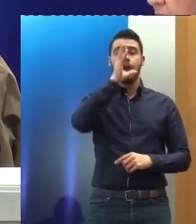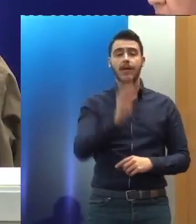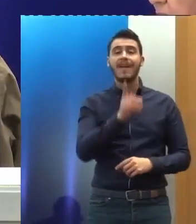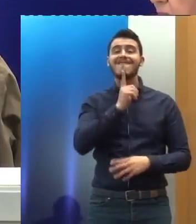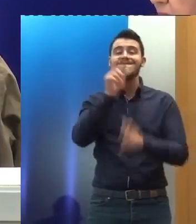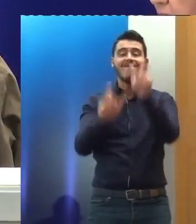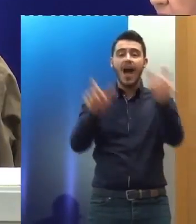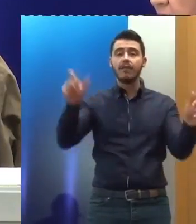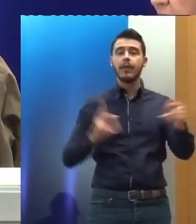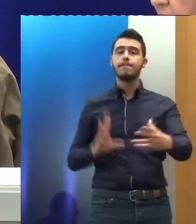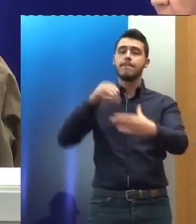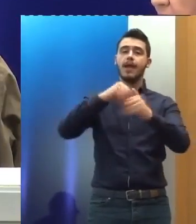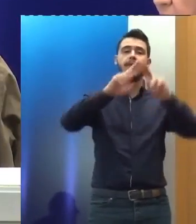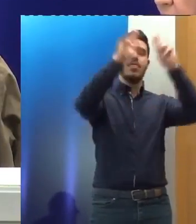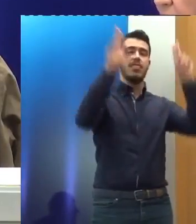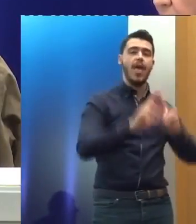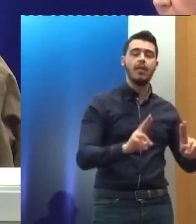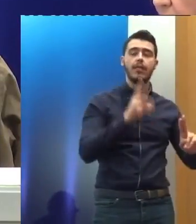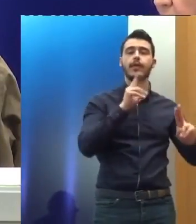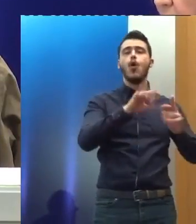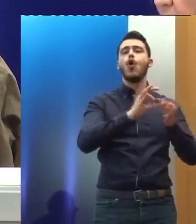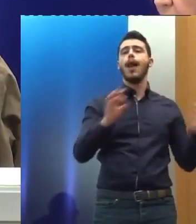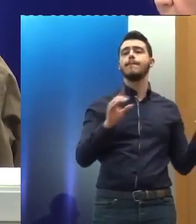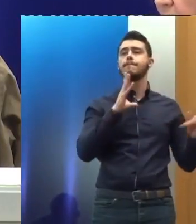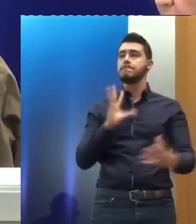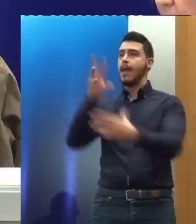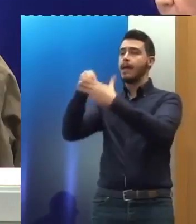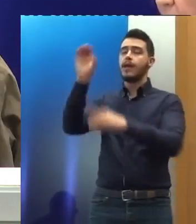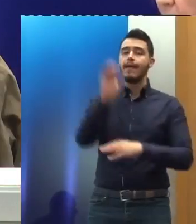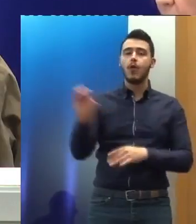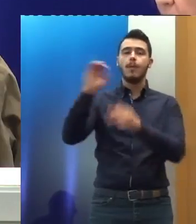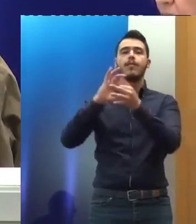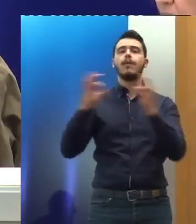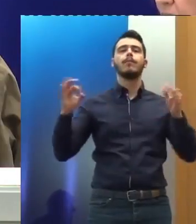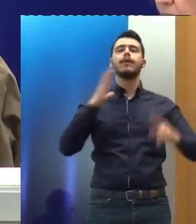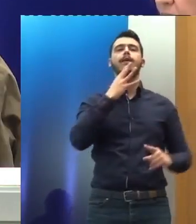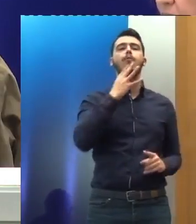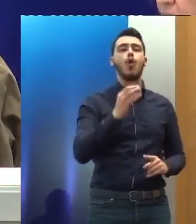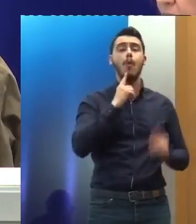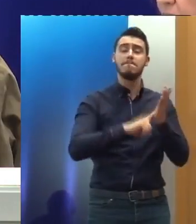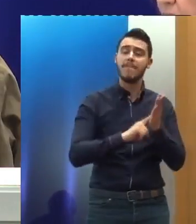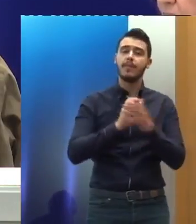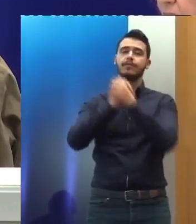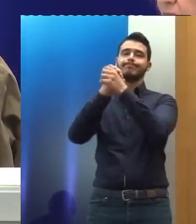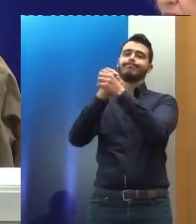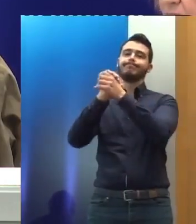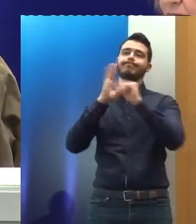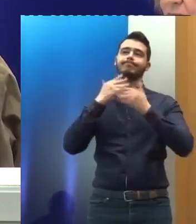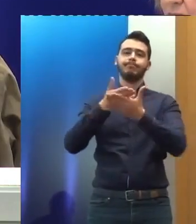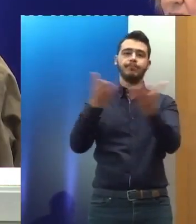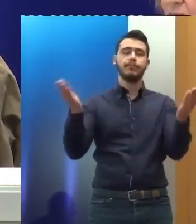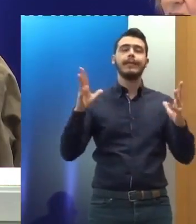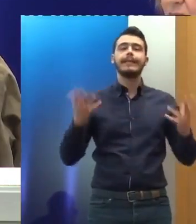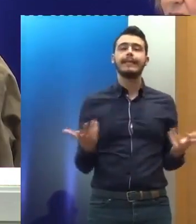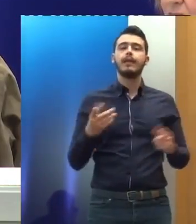συγχαρητήρια, γιατί εκφράζουν την ελληνική συμβολή στη διαμόρφωση αυτού του νομικού